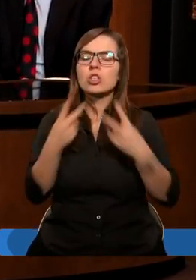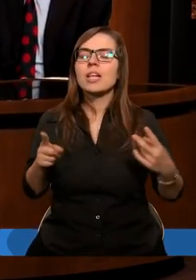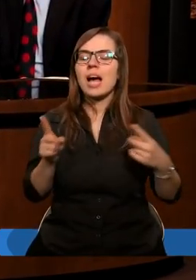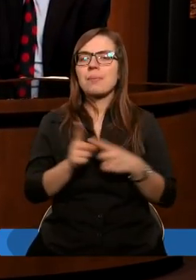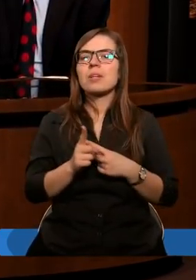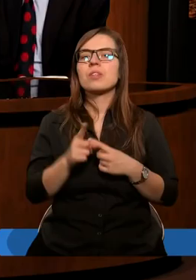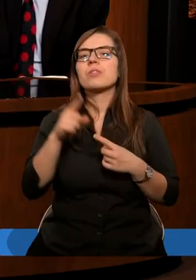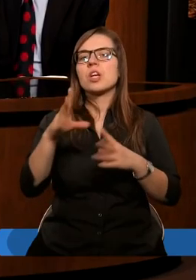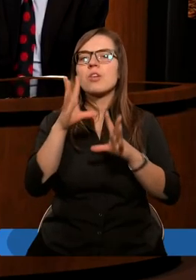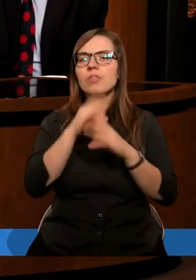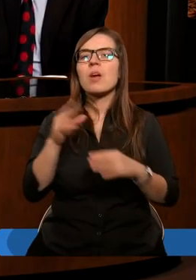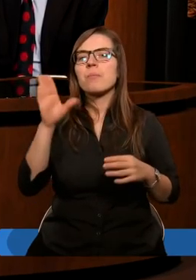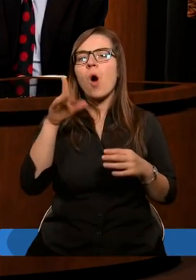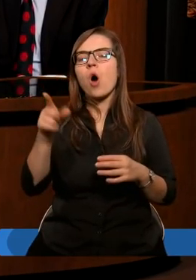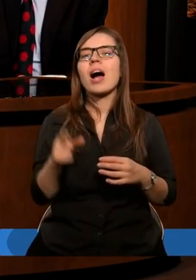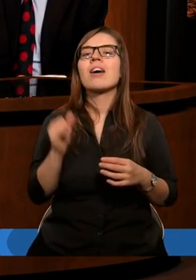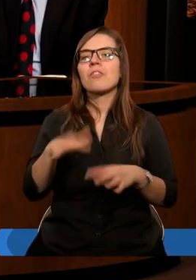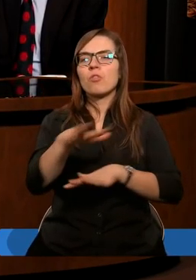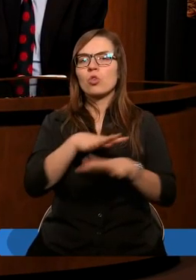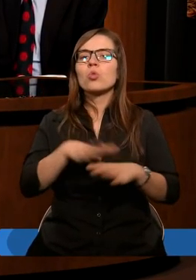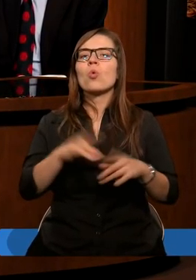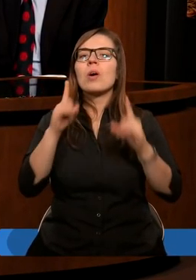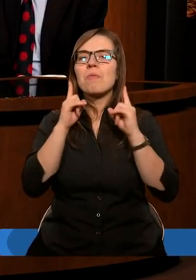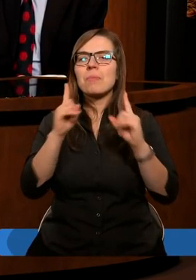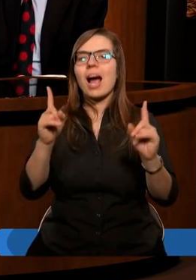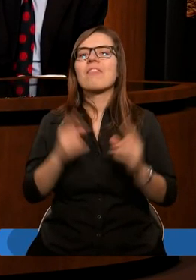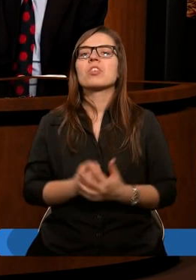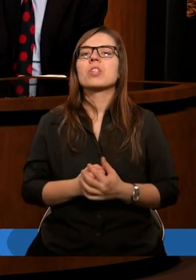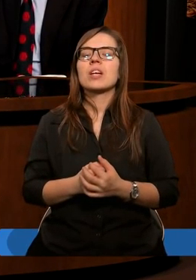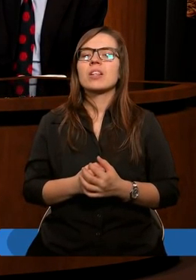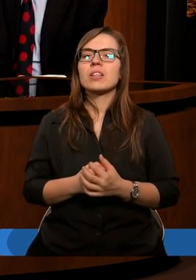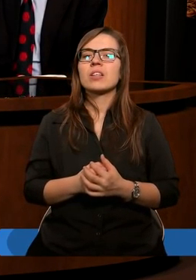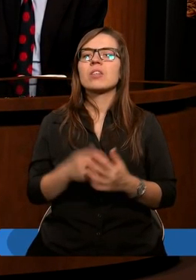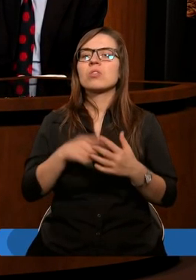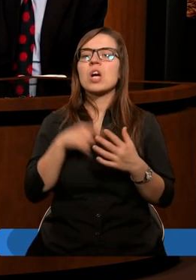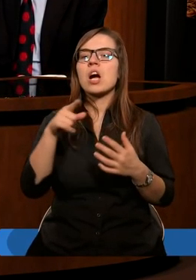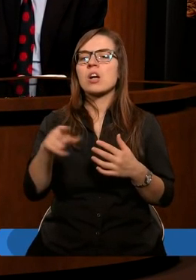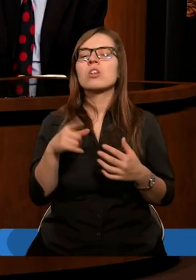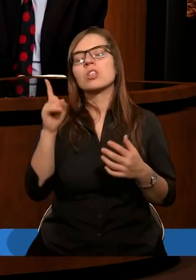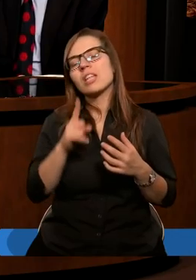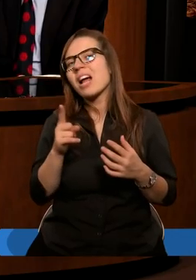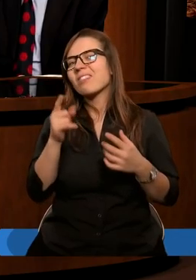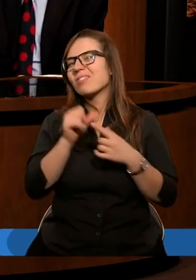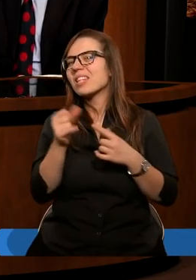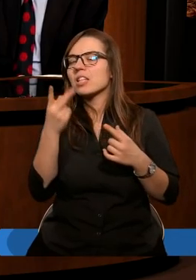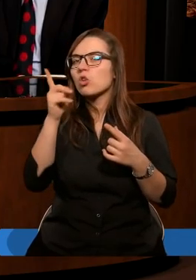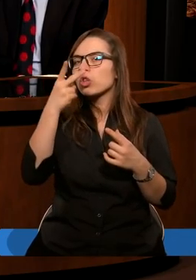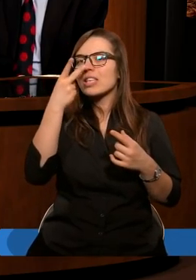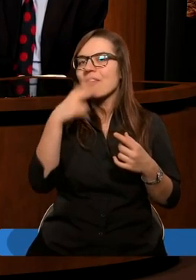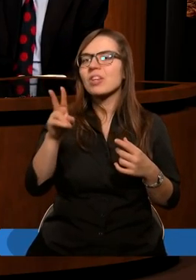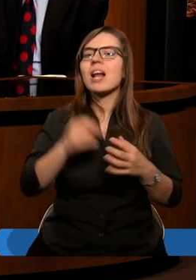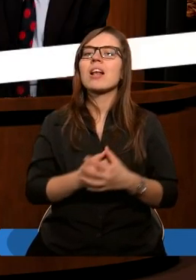wielbią Boga w duchu i w prawdzie. Czasem może jest to ten Kościół niewidzialny.